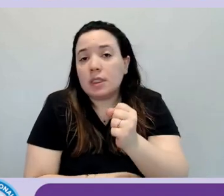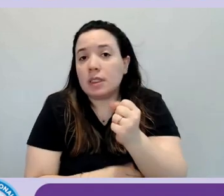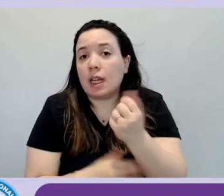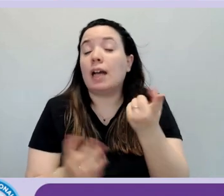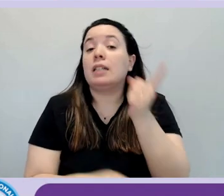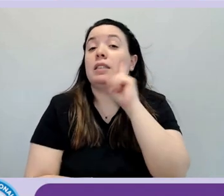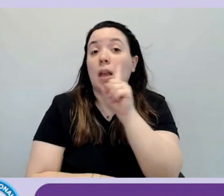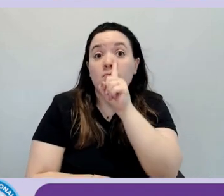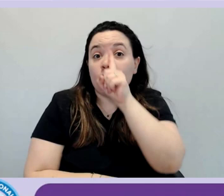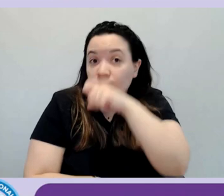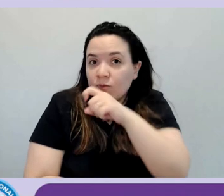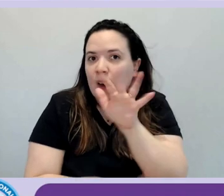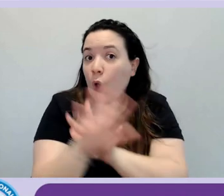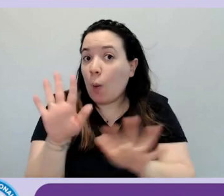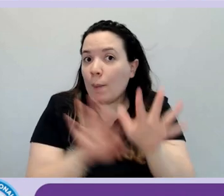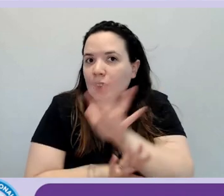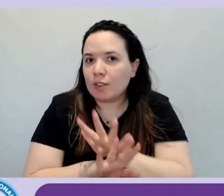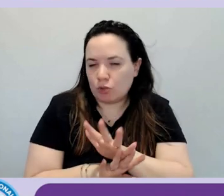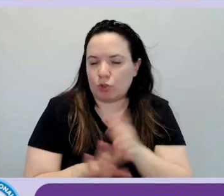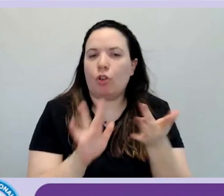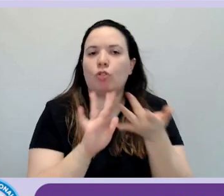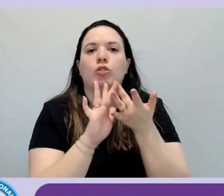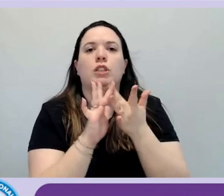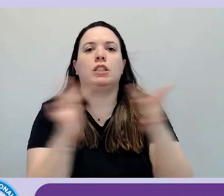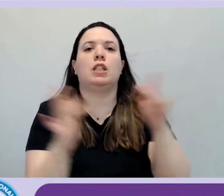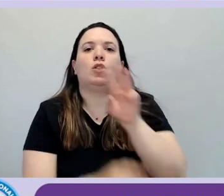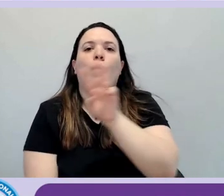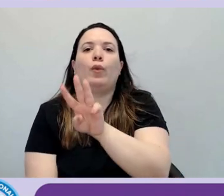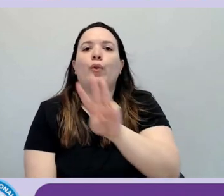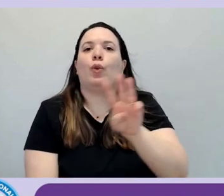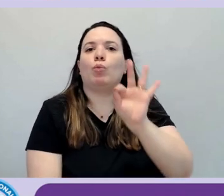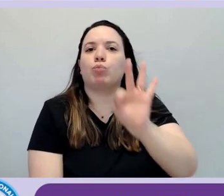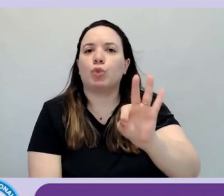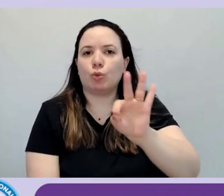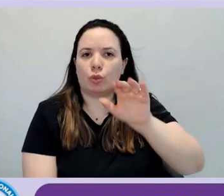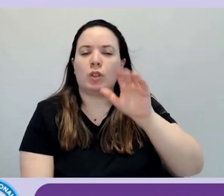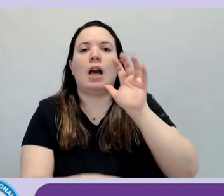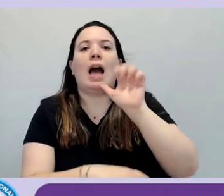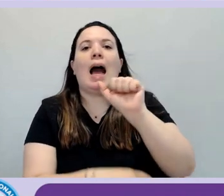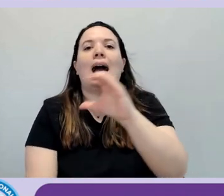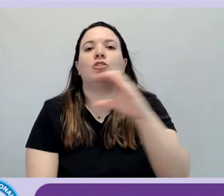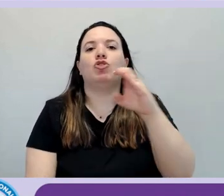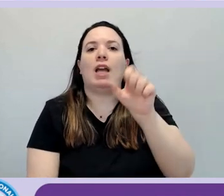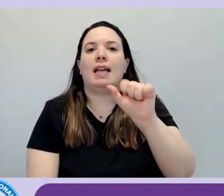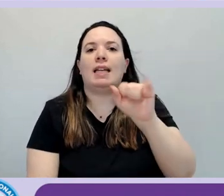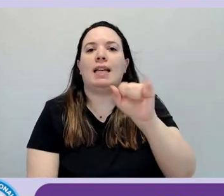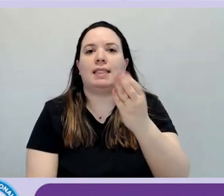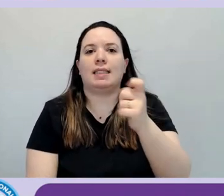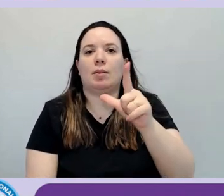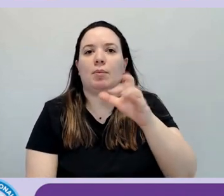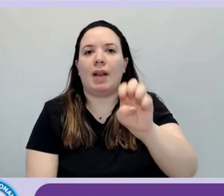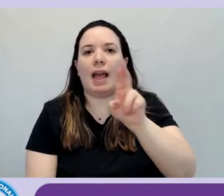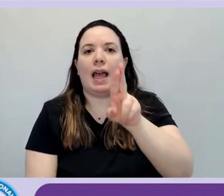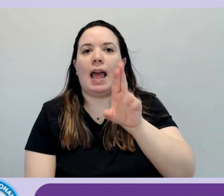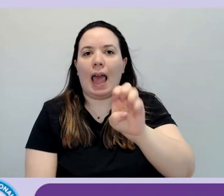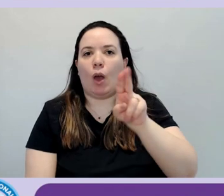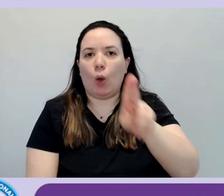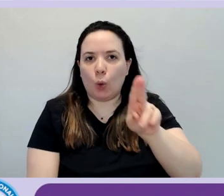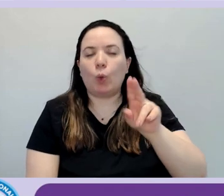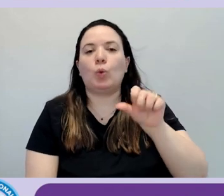maggiori informazioni ci trovate nel sito www.accessible.eucentre.eu,